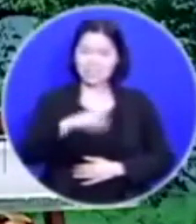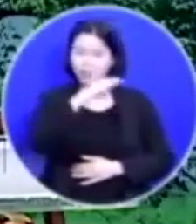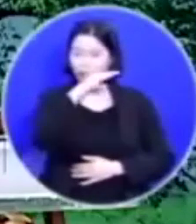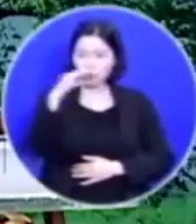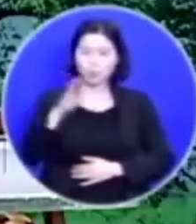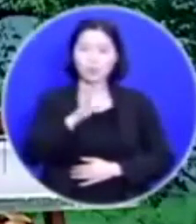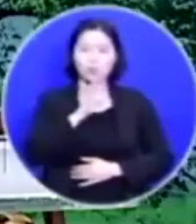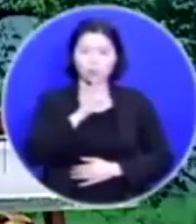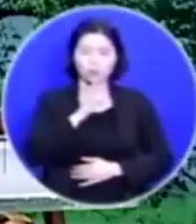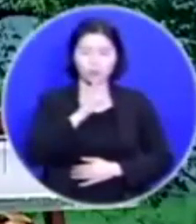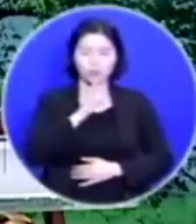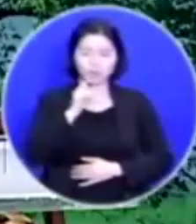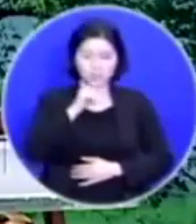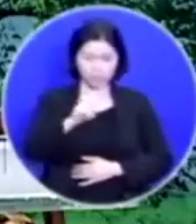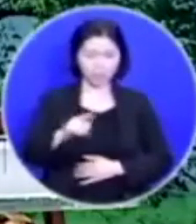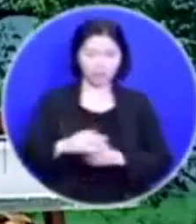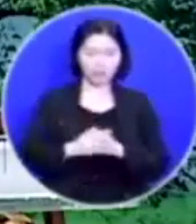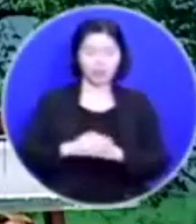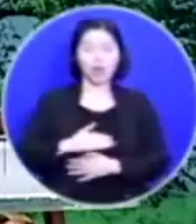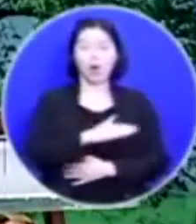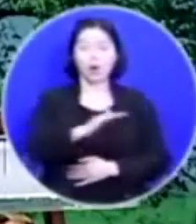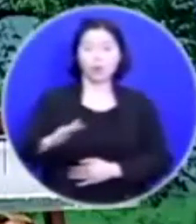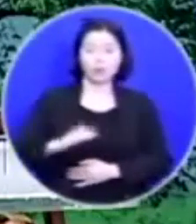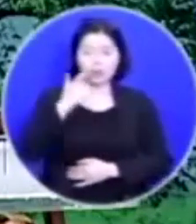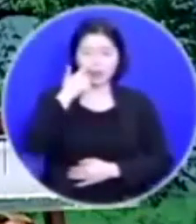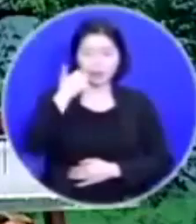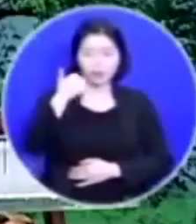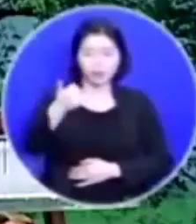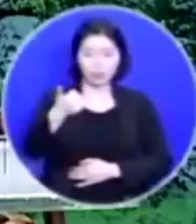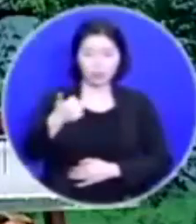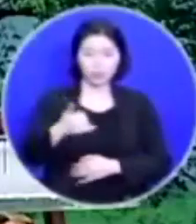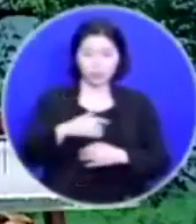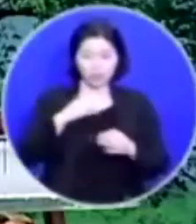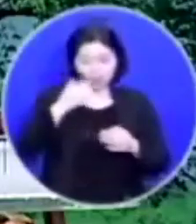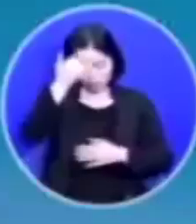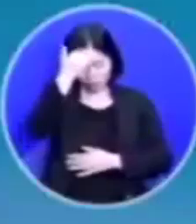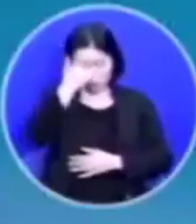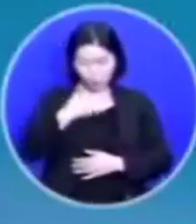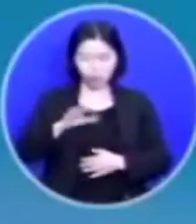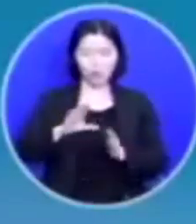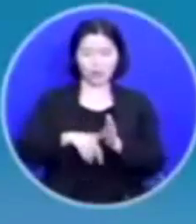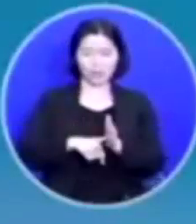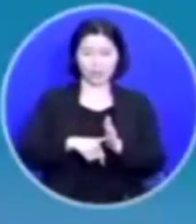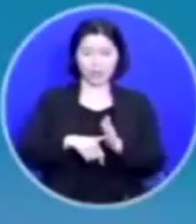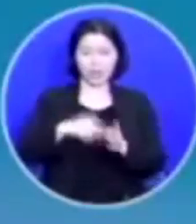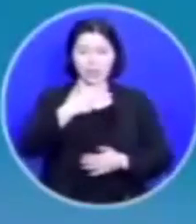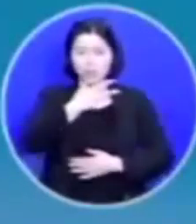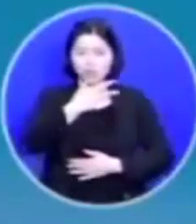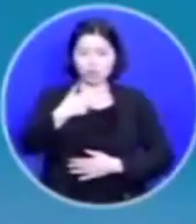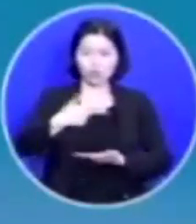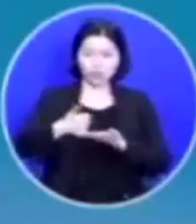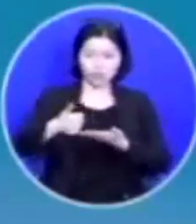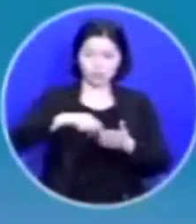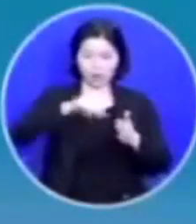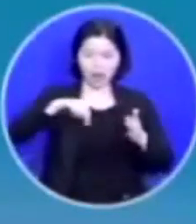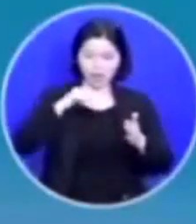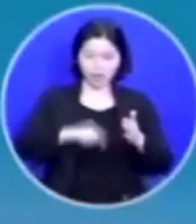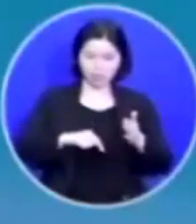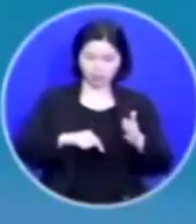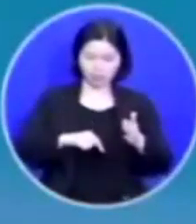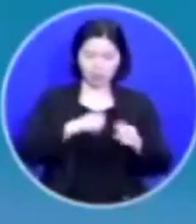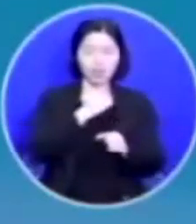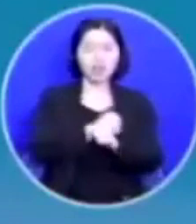우리는 부모님께 효도할 때 주 안에서 해야 한다는 말씀을 받았습니다